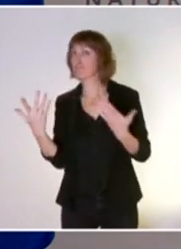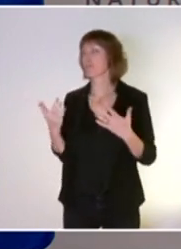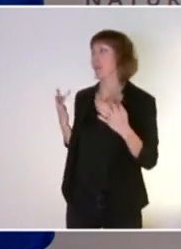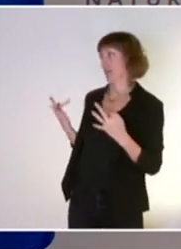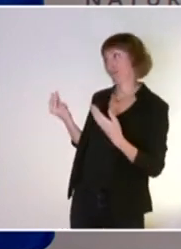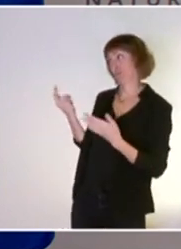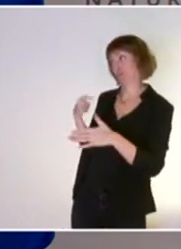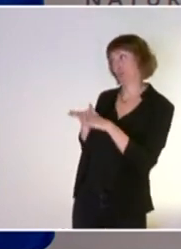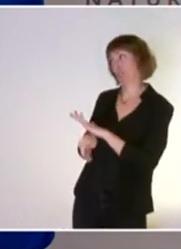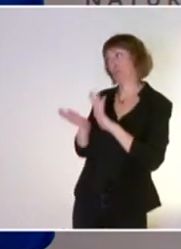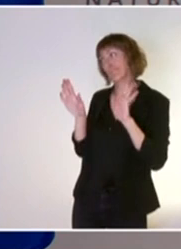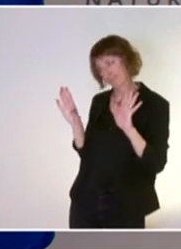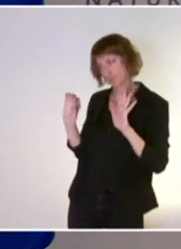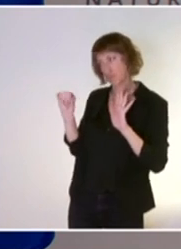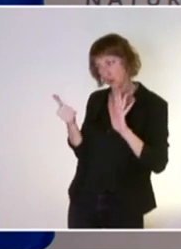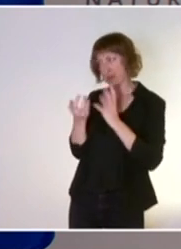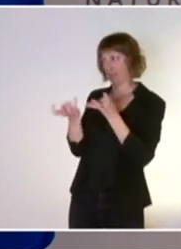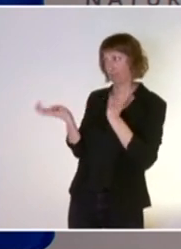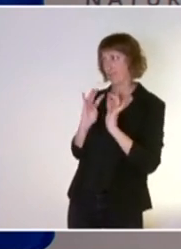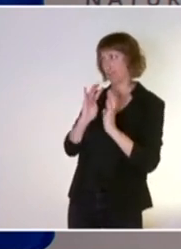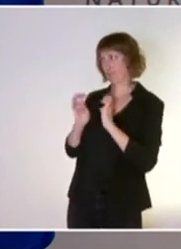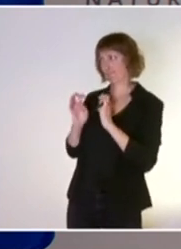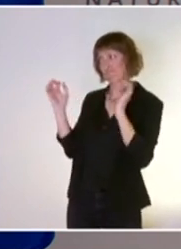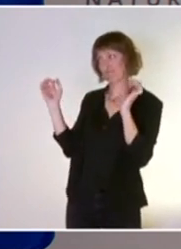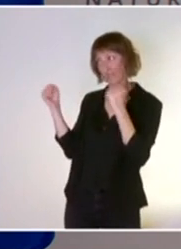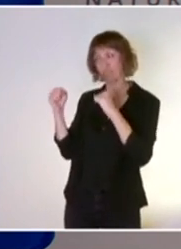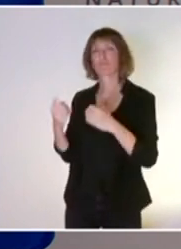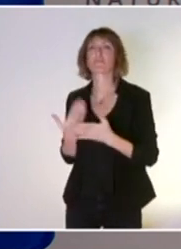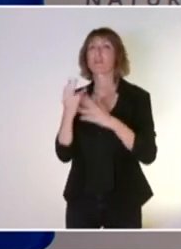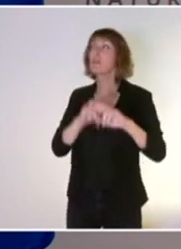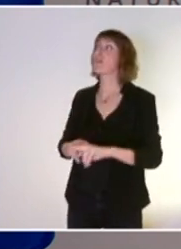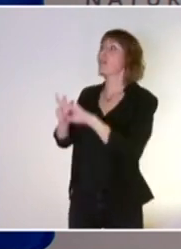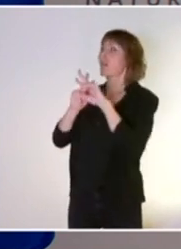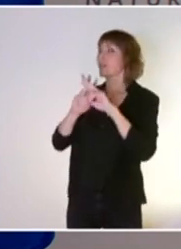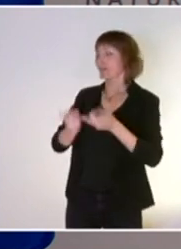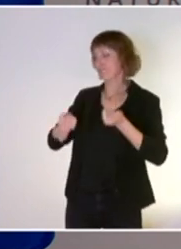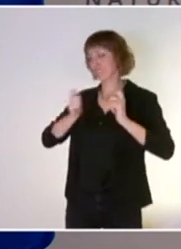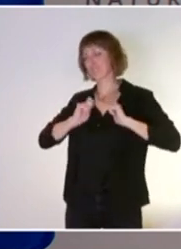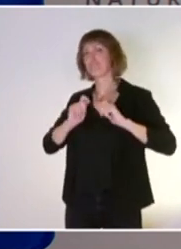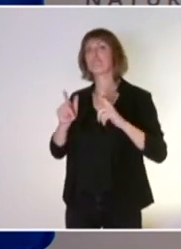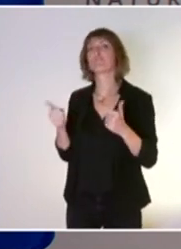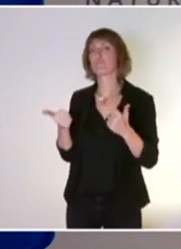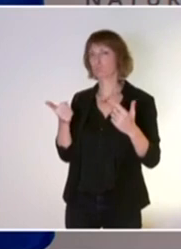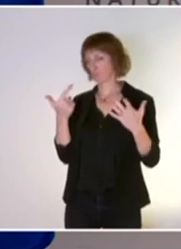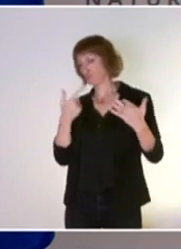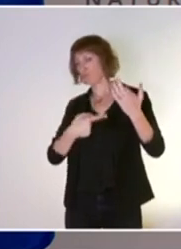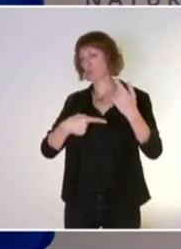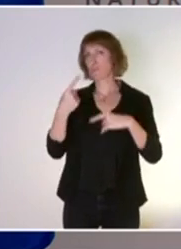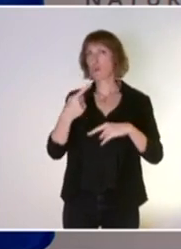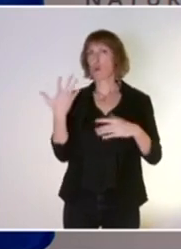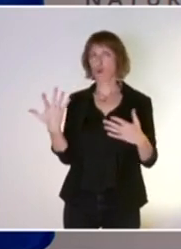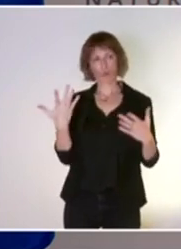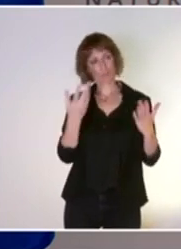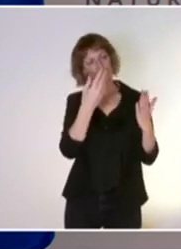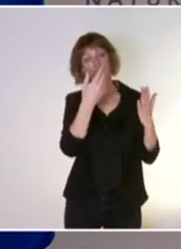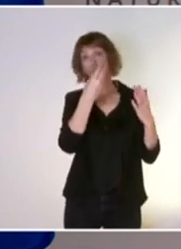financement, il faudra que nous nous entendions. L'Europe s'est déjà fixée une ambition de flécher certains de